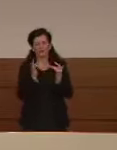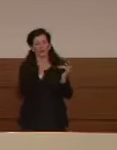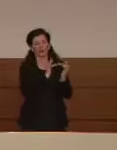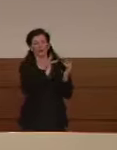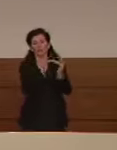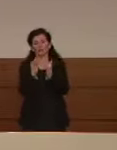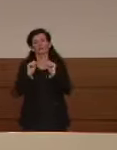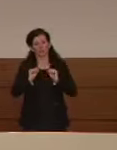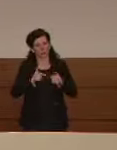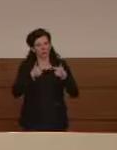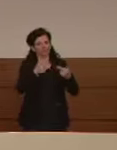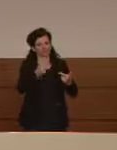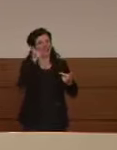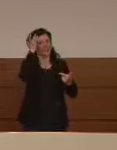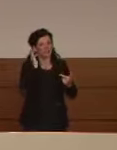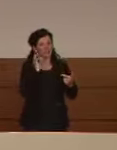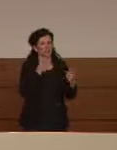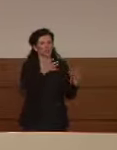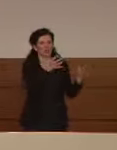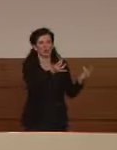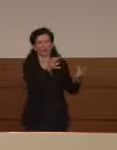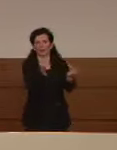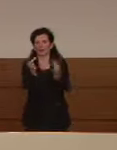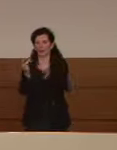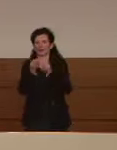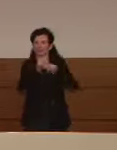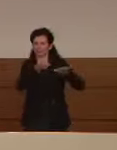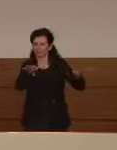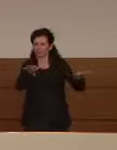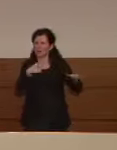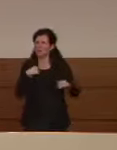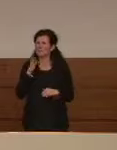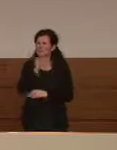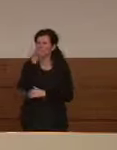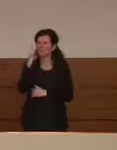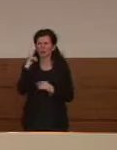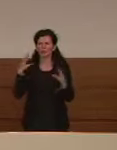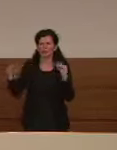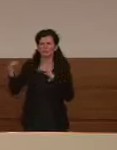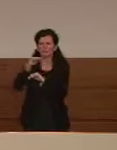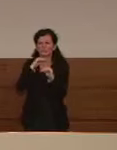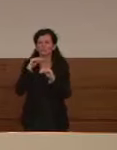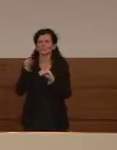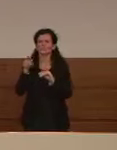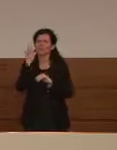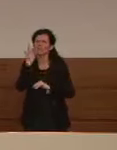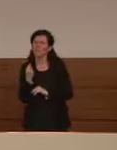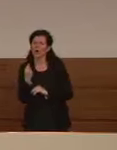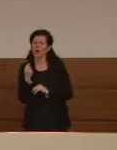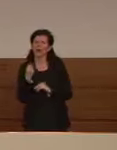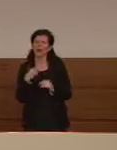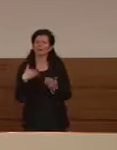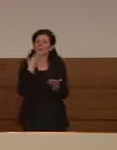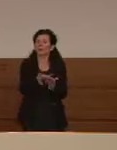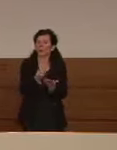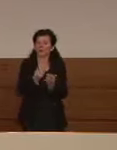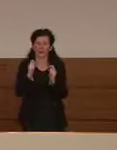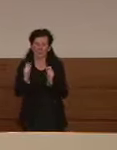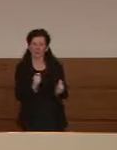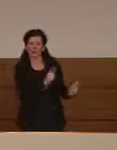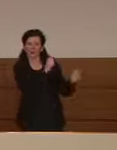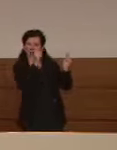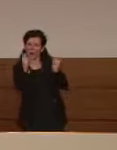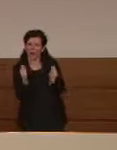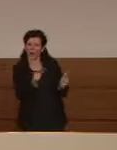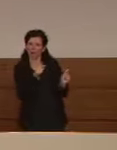rischio di trasmissione ho sentito che qualcuno proponeva un monitoraggio più stretto magari con